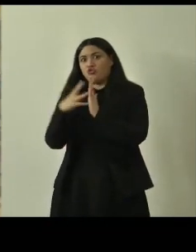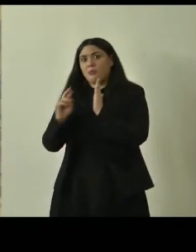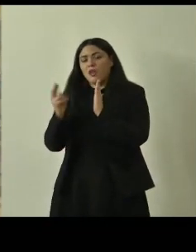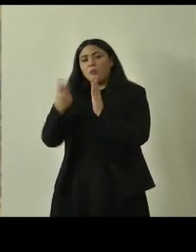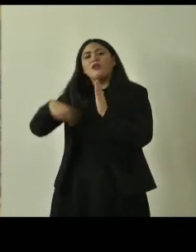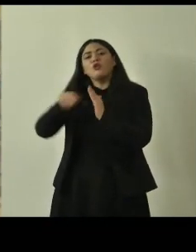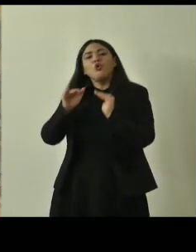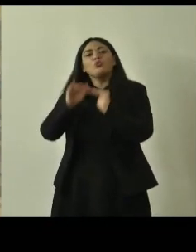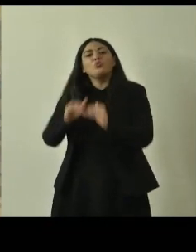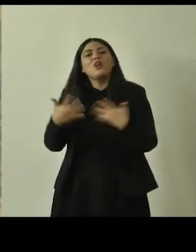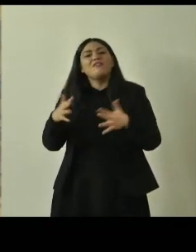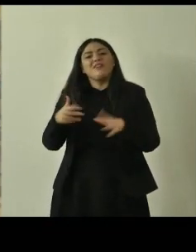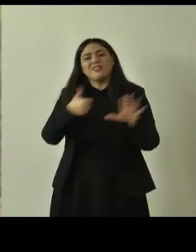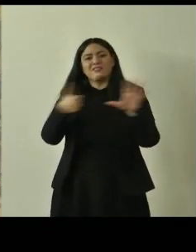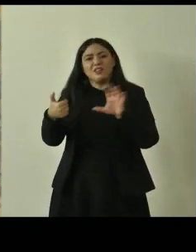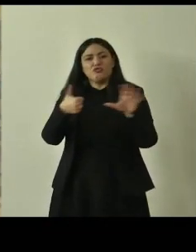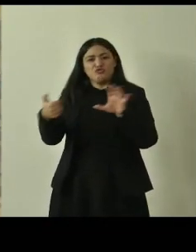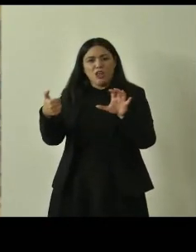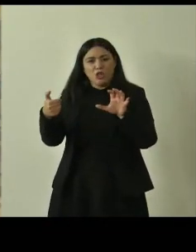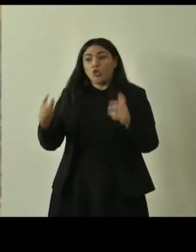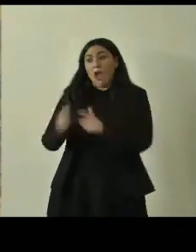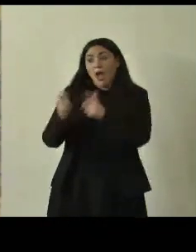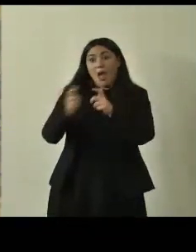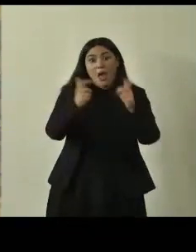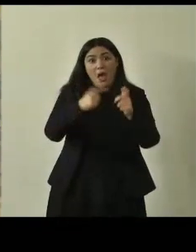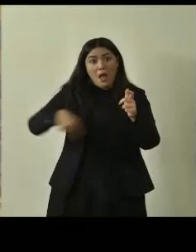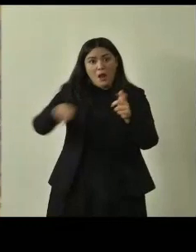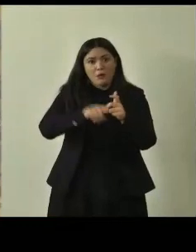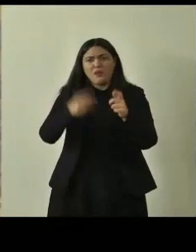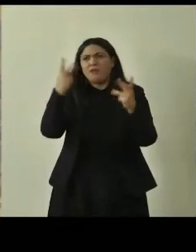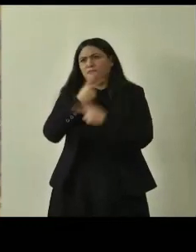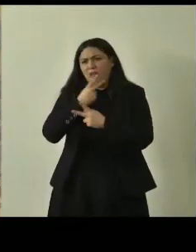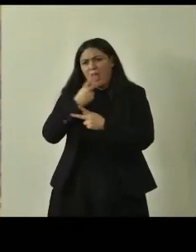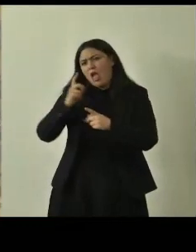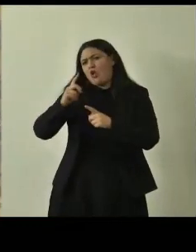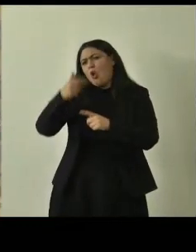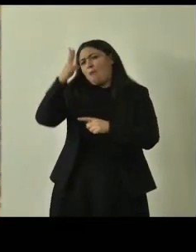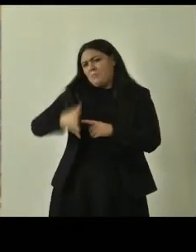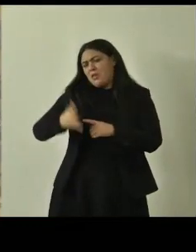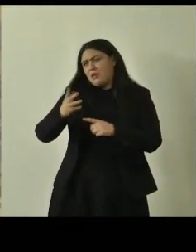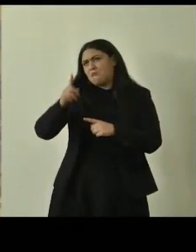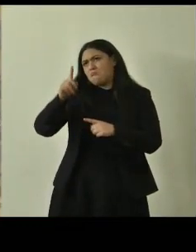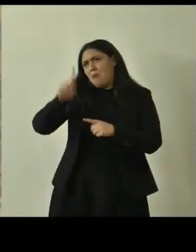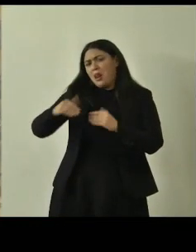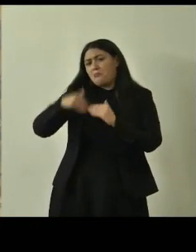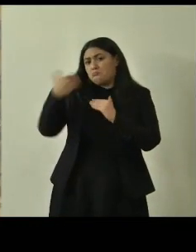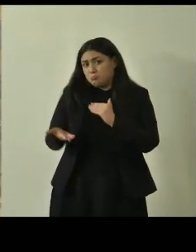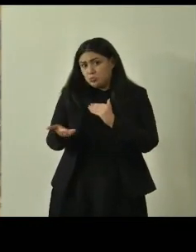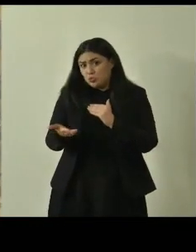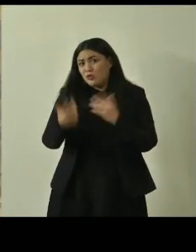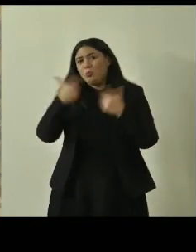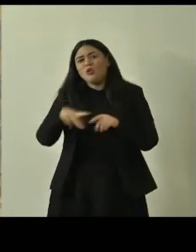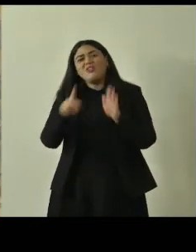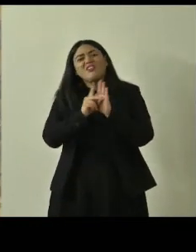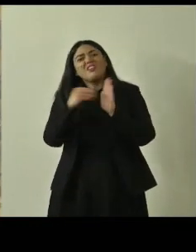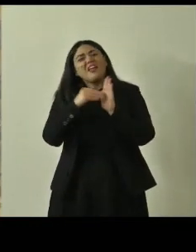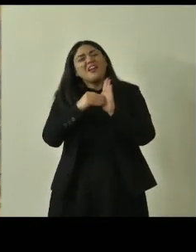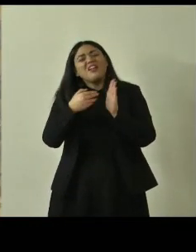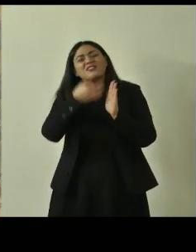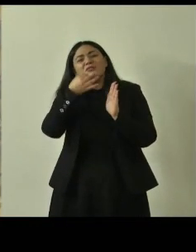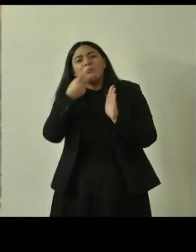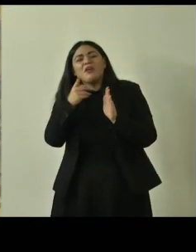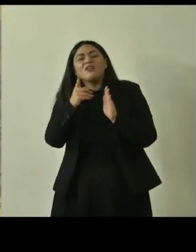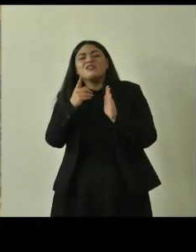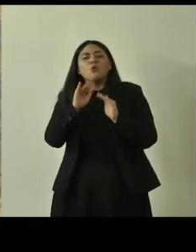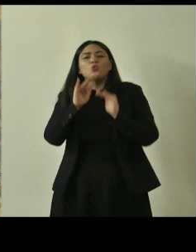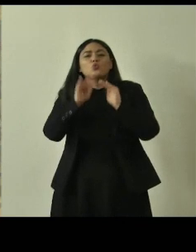tutelati i 600 di queste piante in realtà sono molti di più sono più di mille perché nei decreti spesso si tutelano